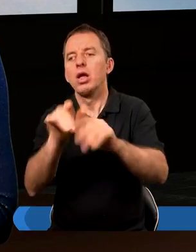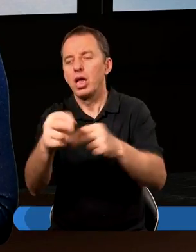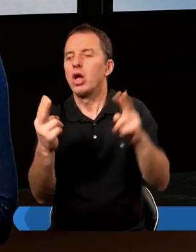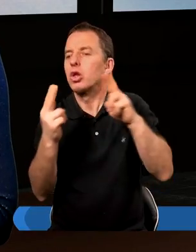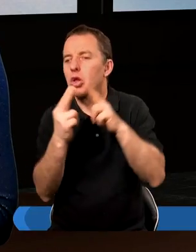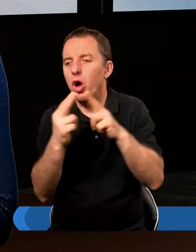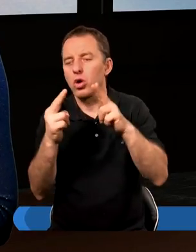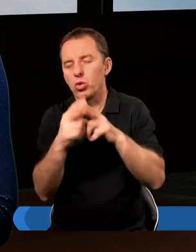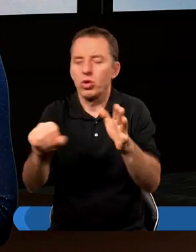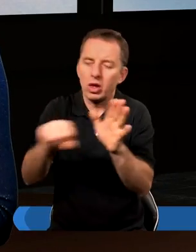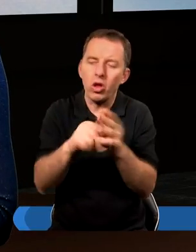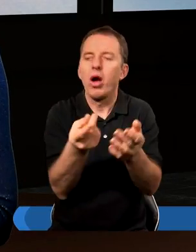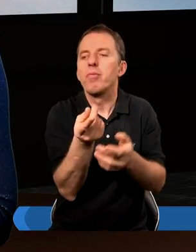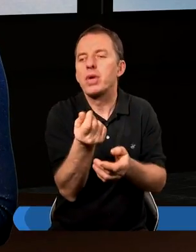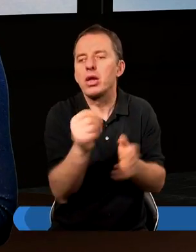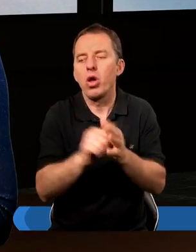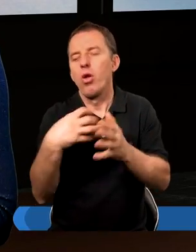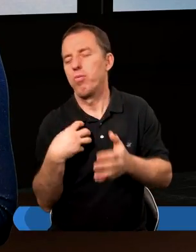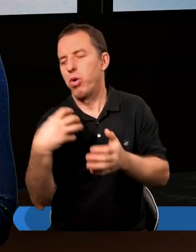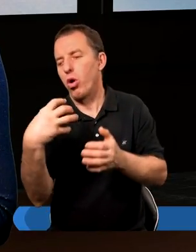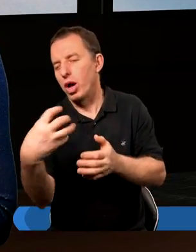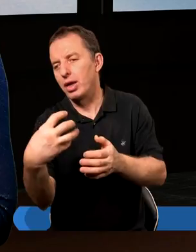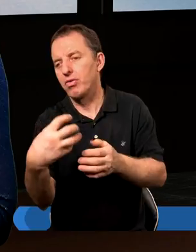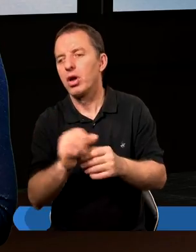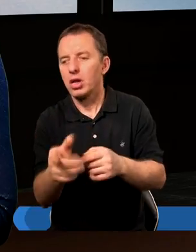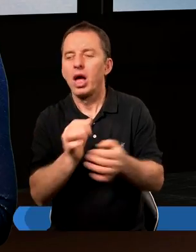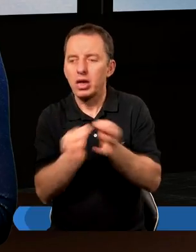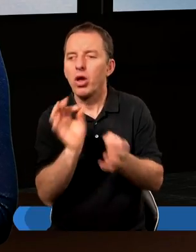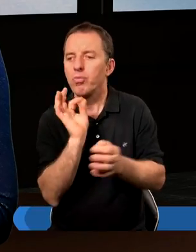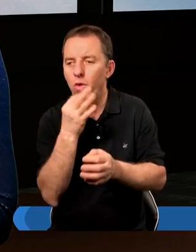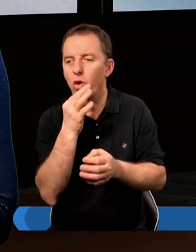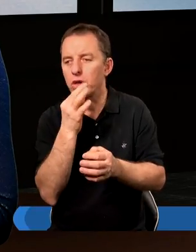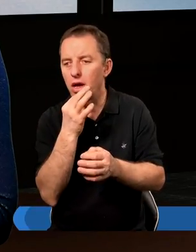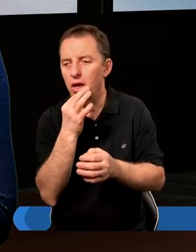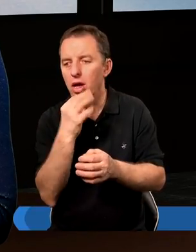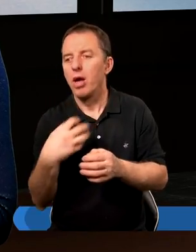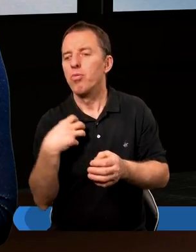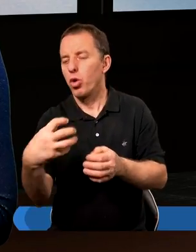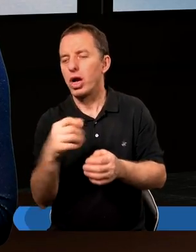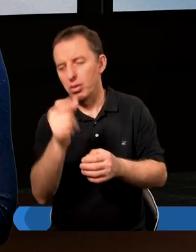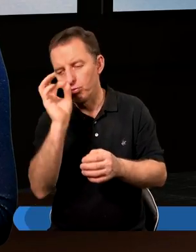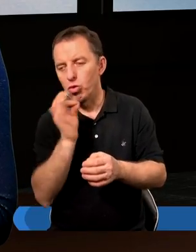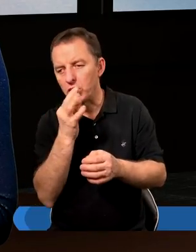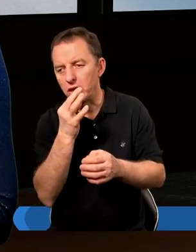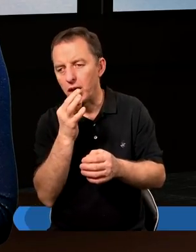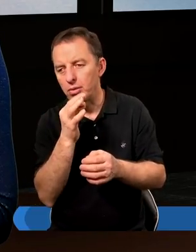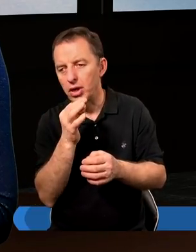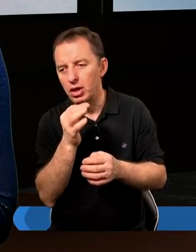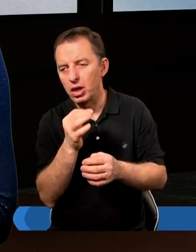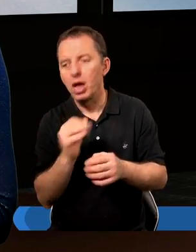ten stosunek do pieniędzy, czy do bogactwa. I ta historia z bogatym młodzieńcem